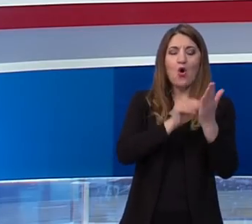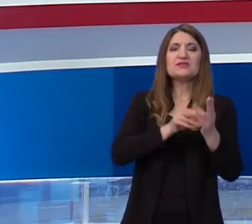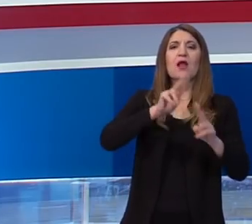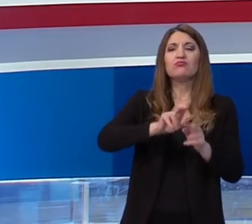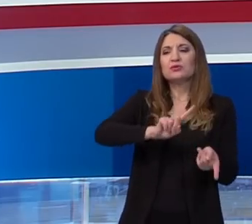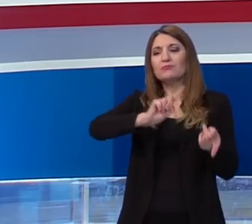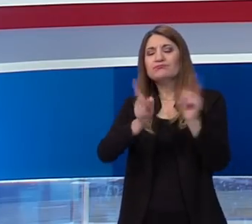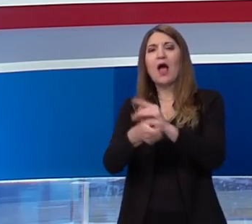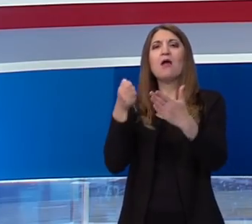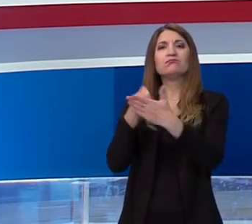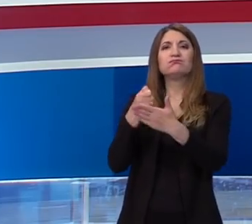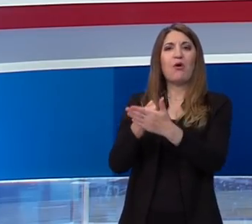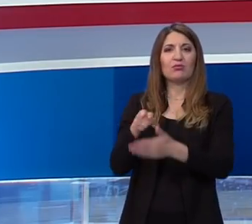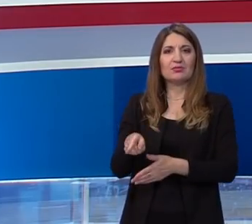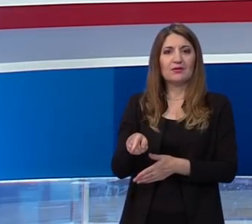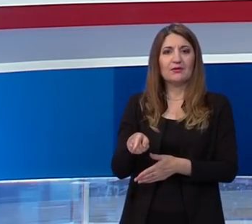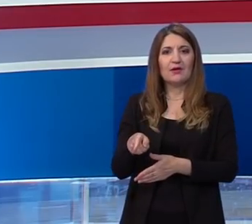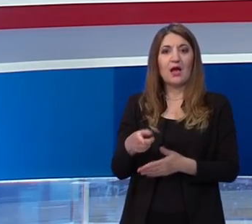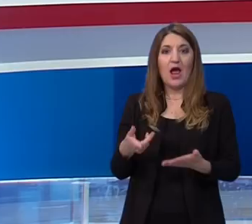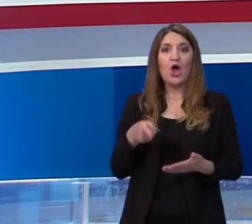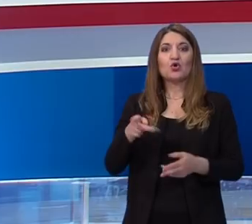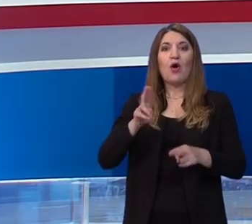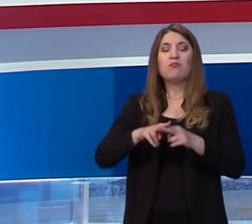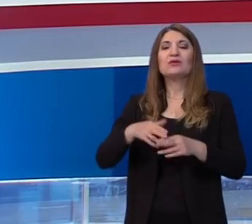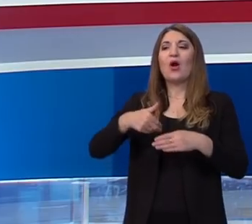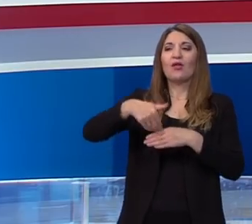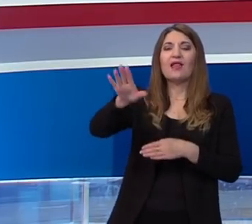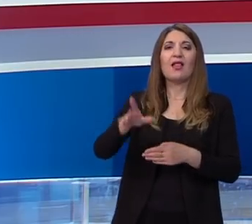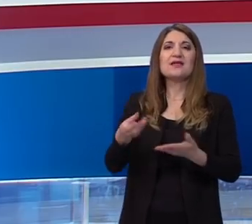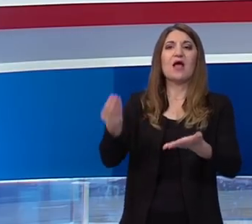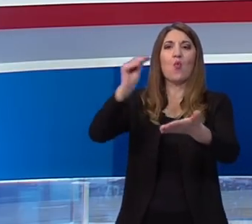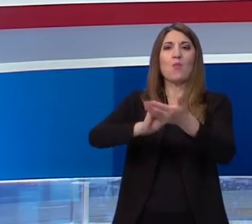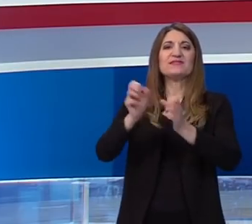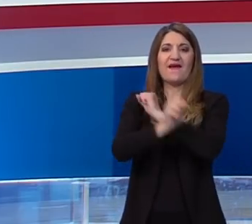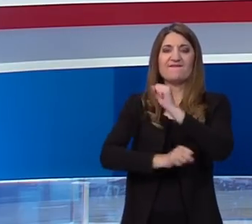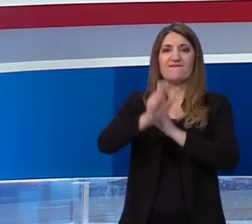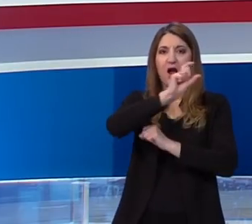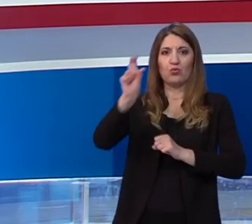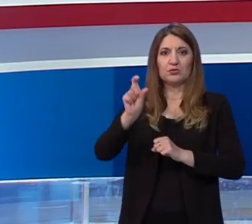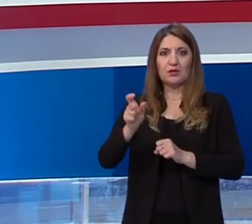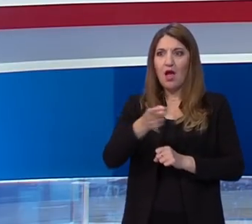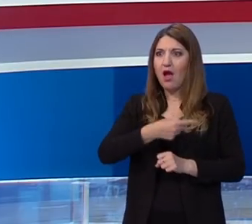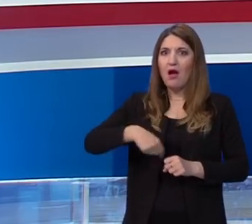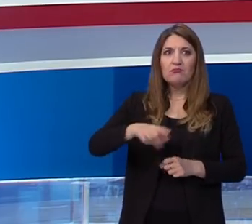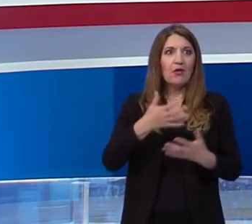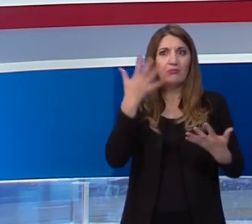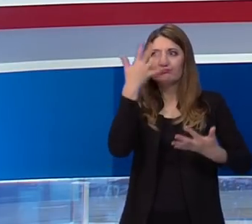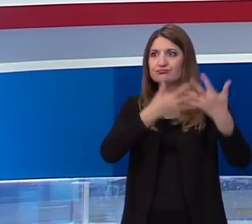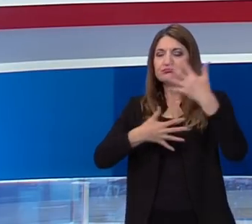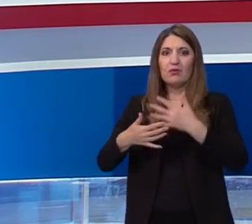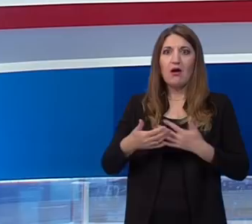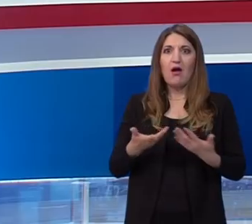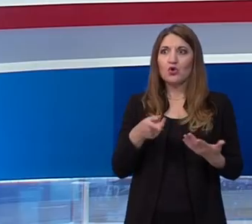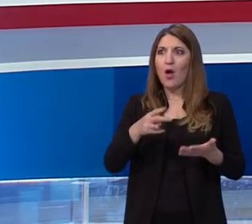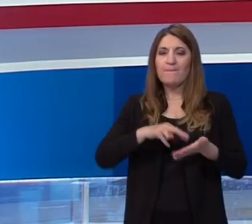bodovni sustav i da će one biti ulazna karta za fakultete. To je za nas stvaralo veliki problem jer smo svi